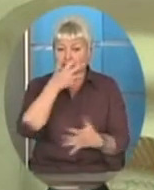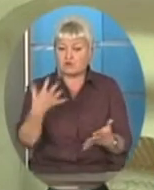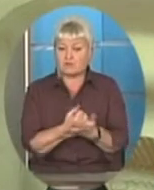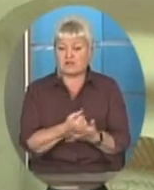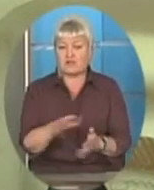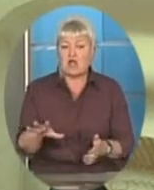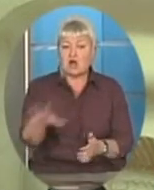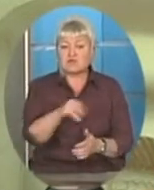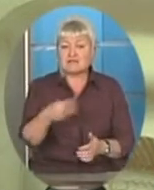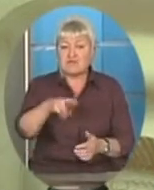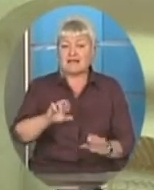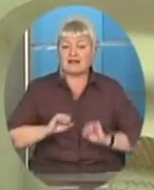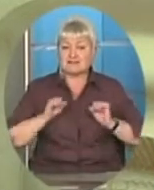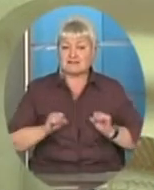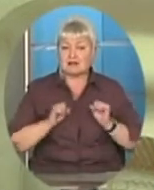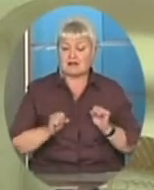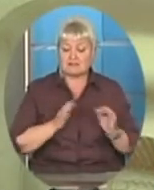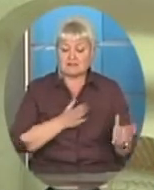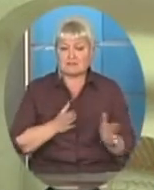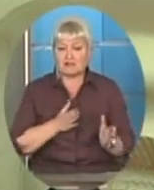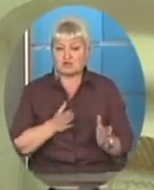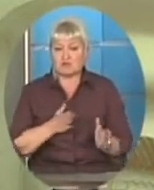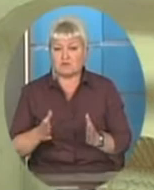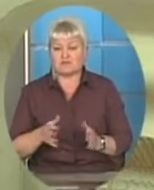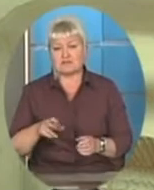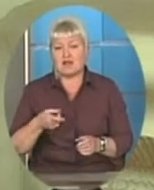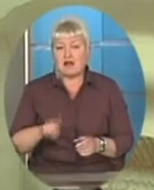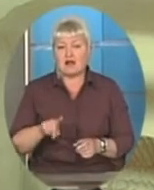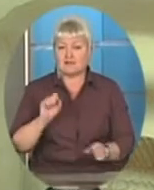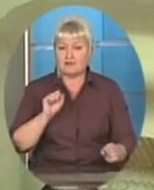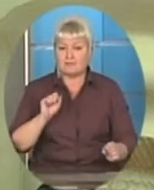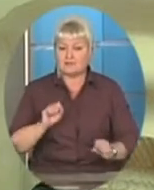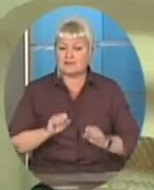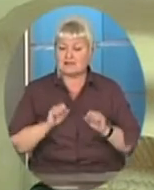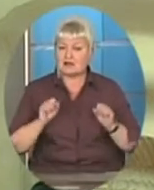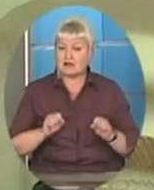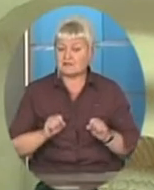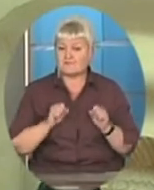старався налаштовуватися, але старався не